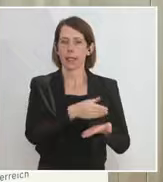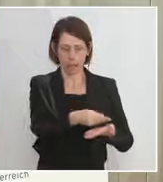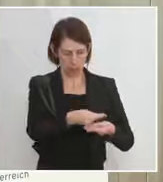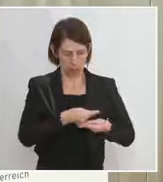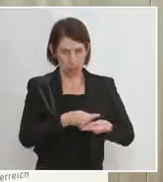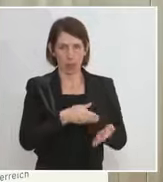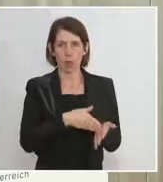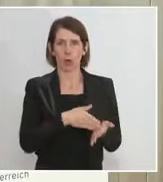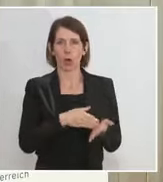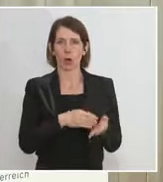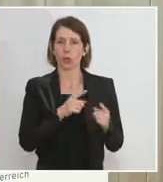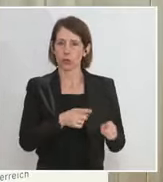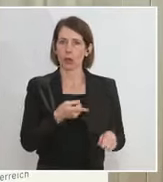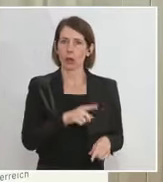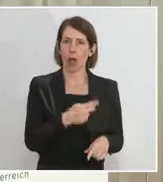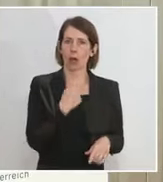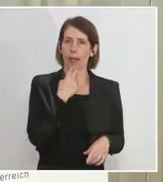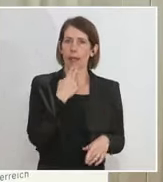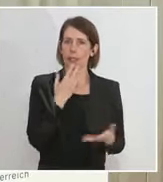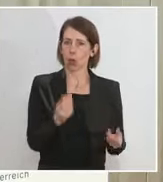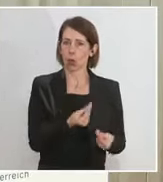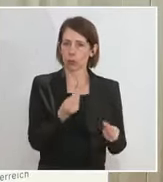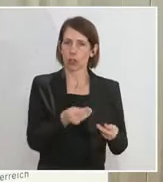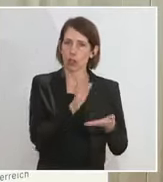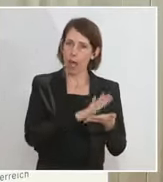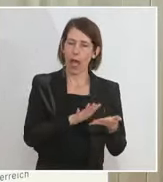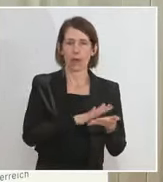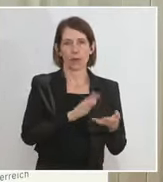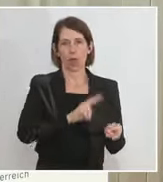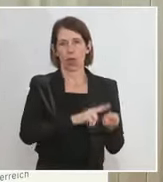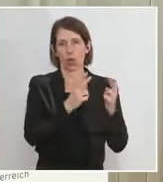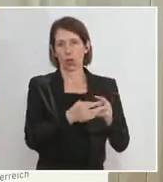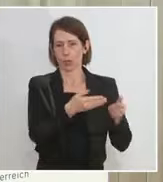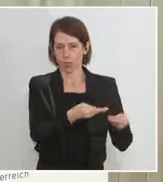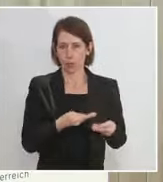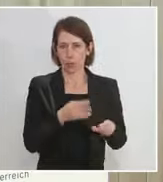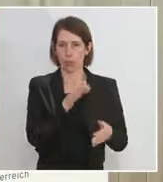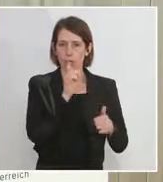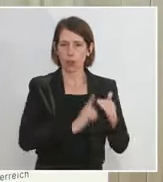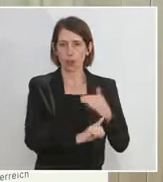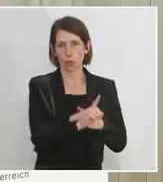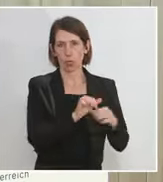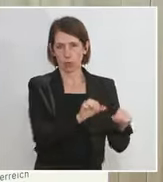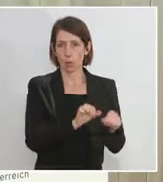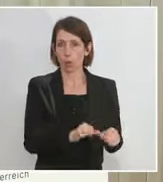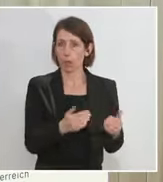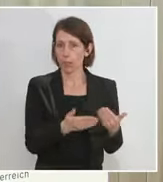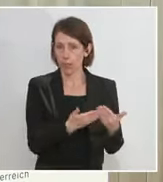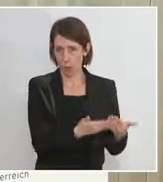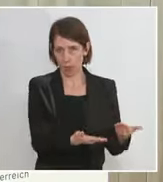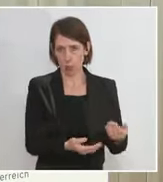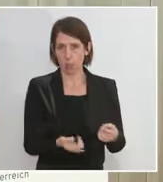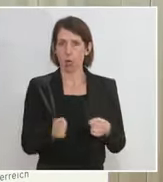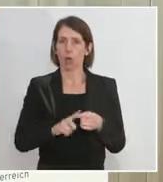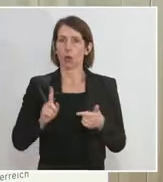sondern auch hier elektronisch einfach eine Umsetzung habe, was Zutrittsmöglichkeiten etc. etc. betrifft. Und das